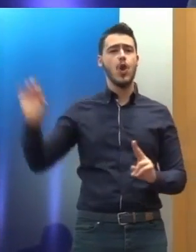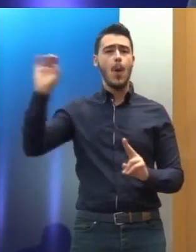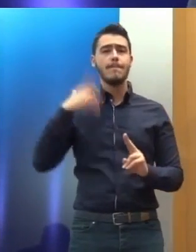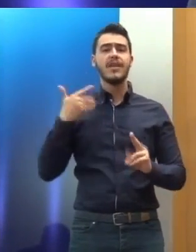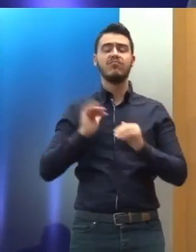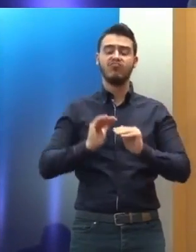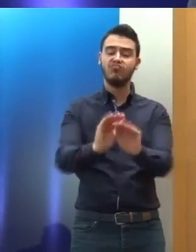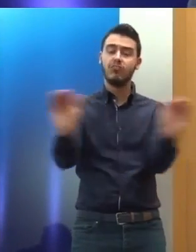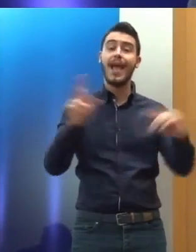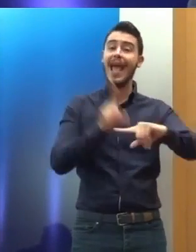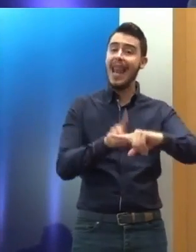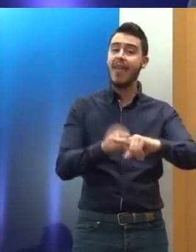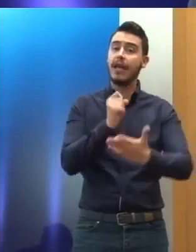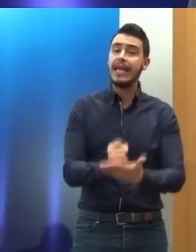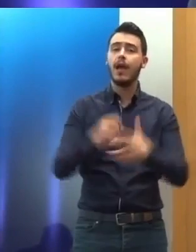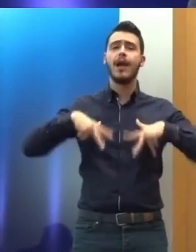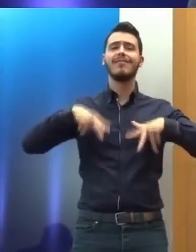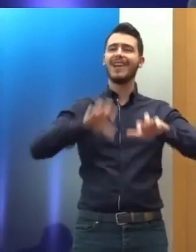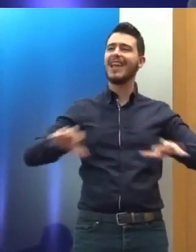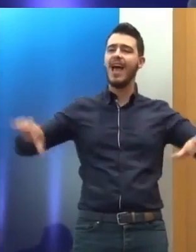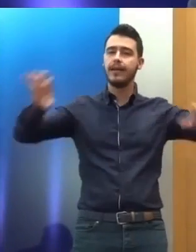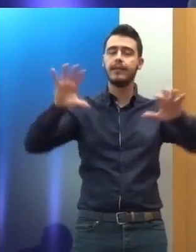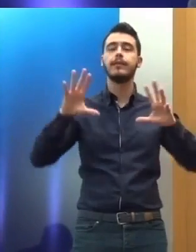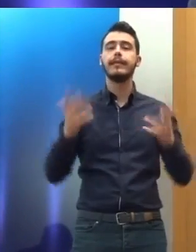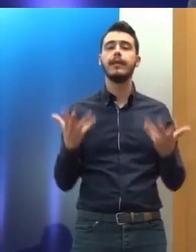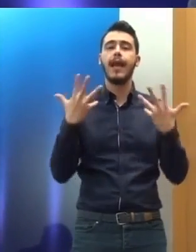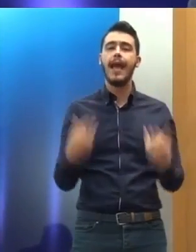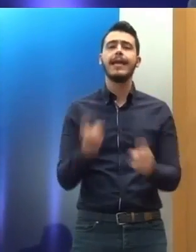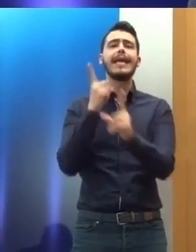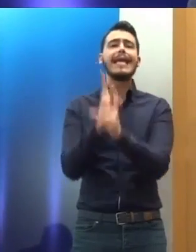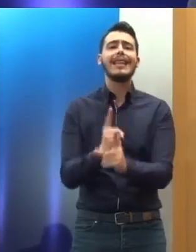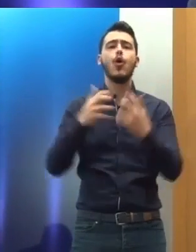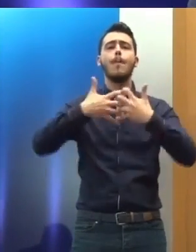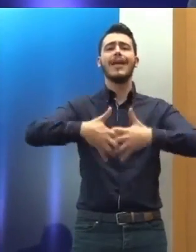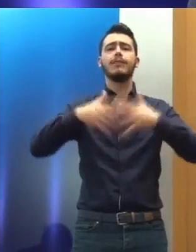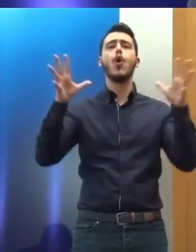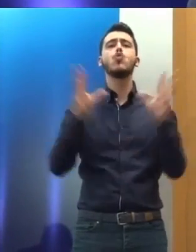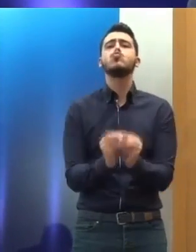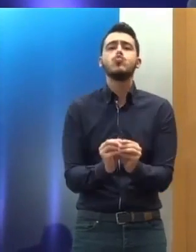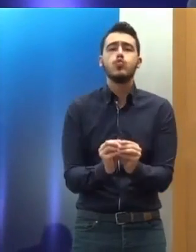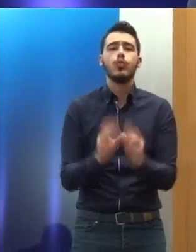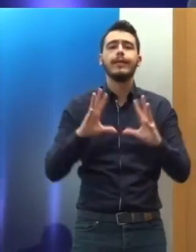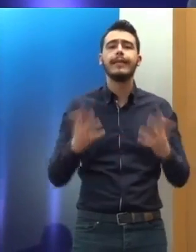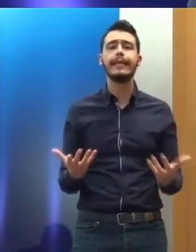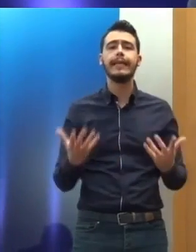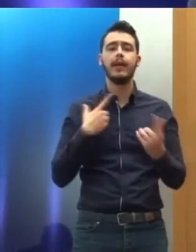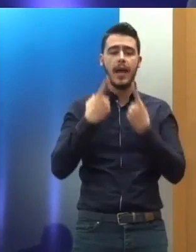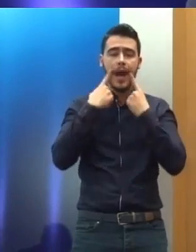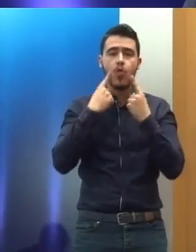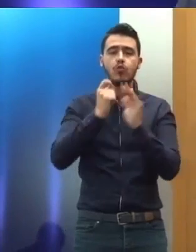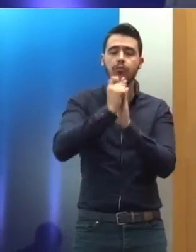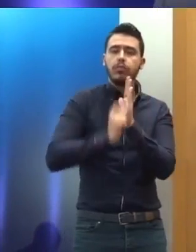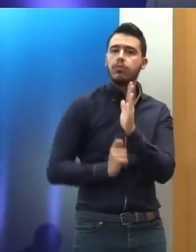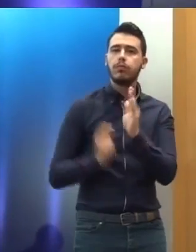κράτη να υπάρξει ένας μηχανισμός ανάλυσης των επιπτώσεων στα ανθρώπινα δικαιώματα των μέτρων που σχεδιάζονται στα προγράμματα